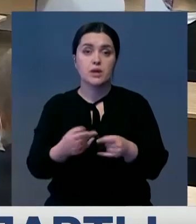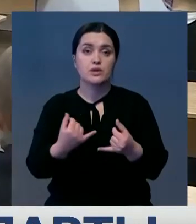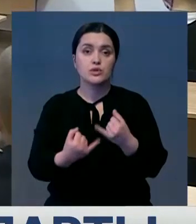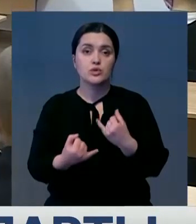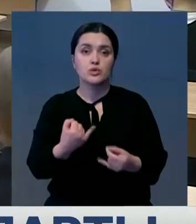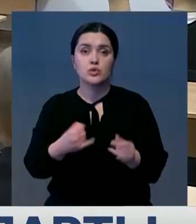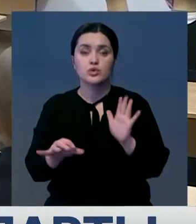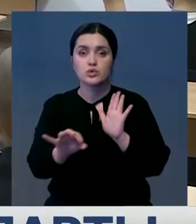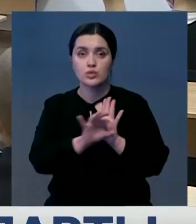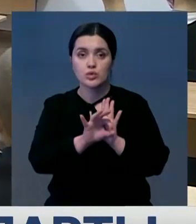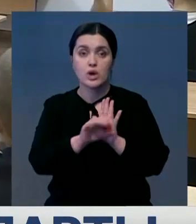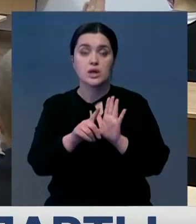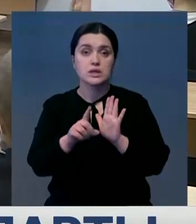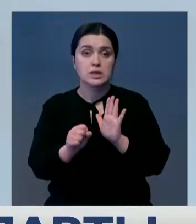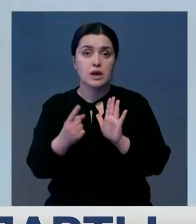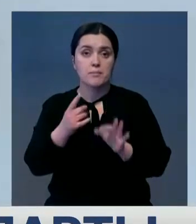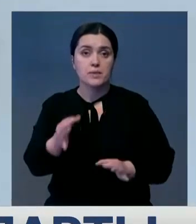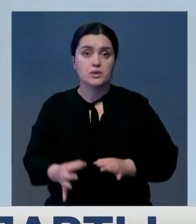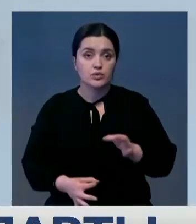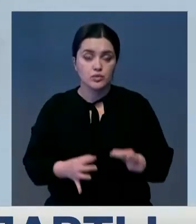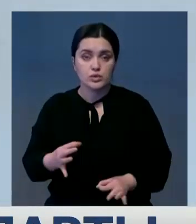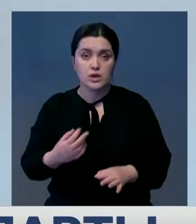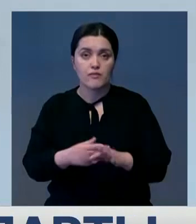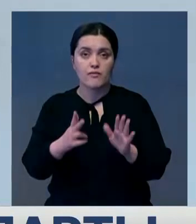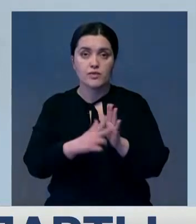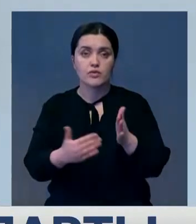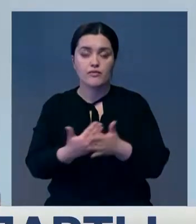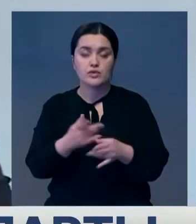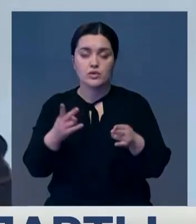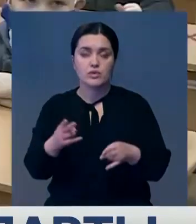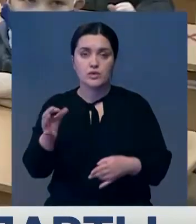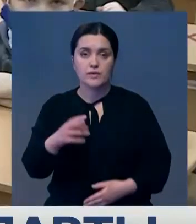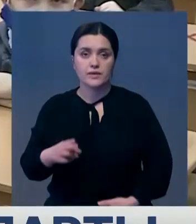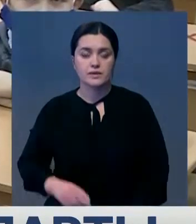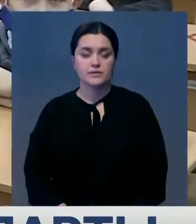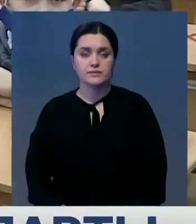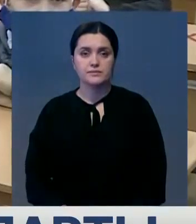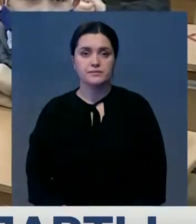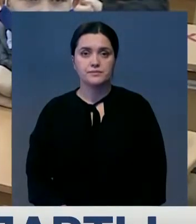переходом региона в «желтую зону». За последние сутки в области отмечено 80 новых случаев ковид.